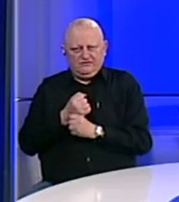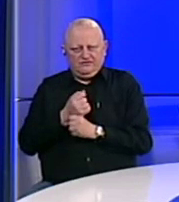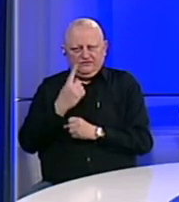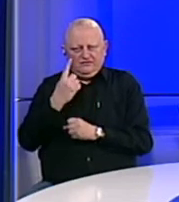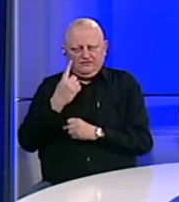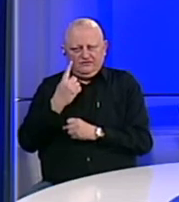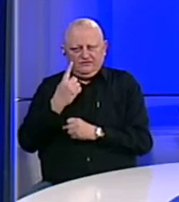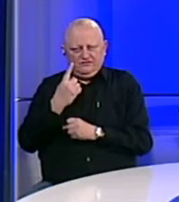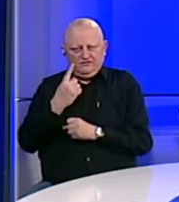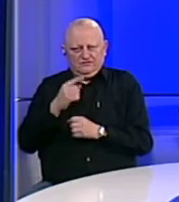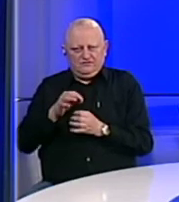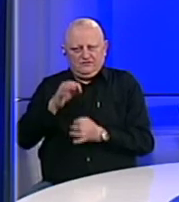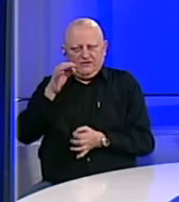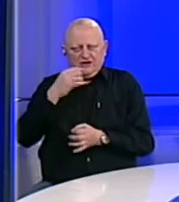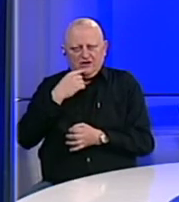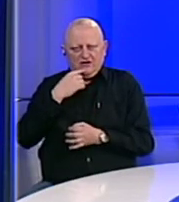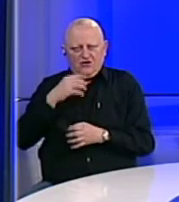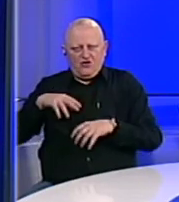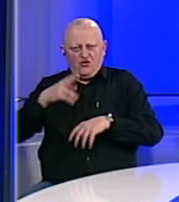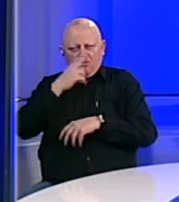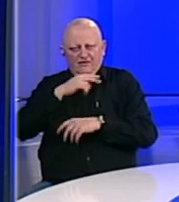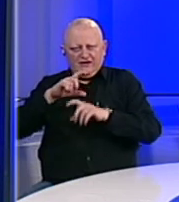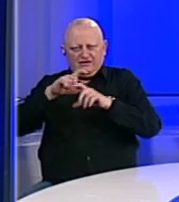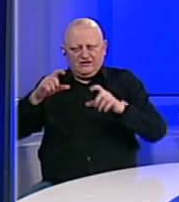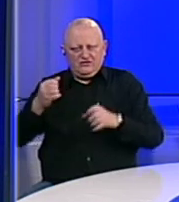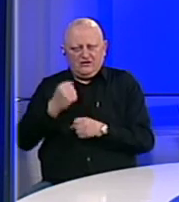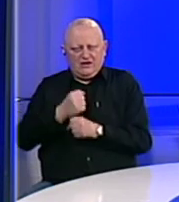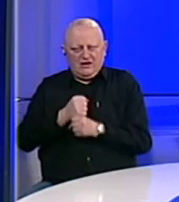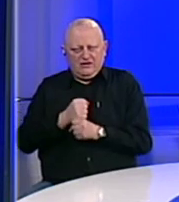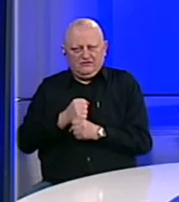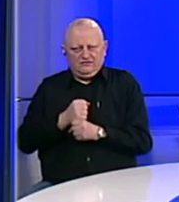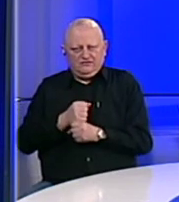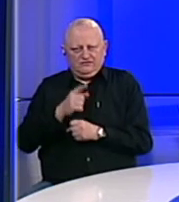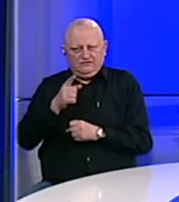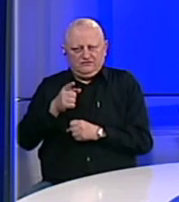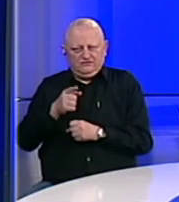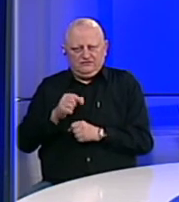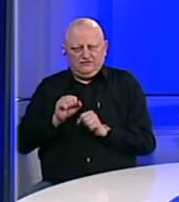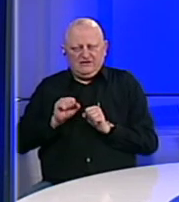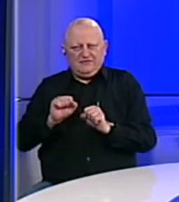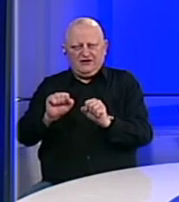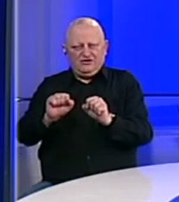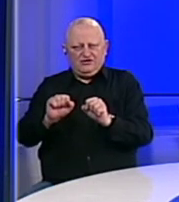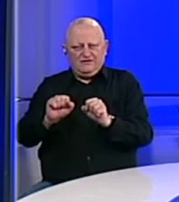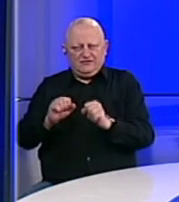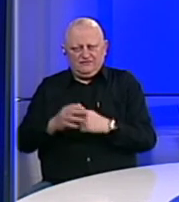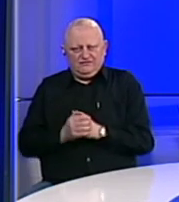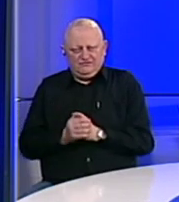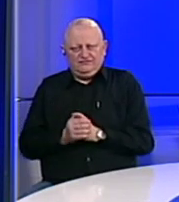i mjerama koje vlasti i institucije poduzimaju na spriječavanju.